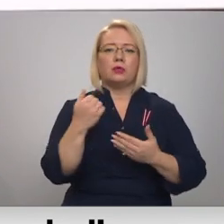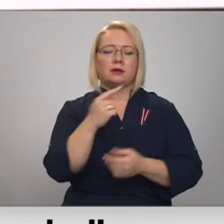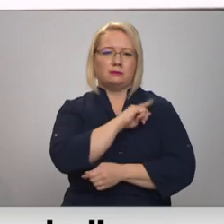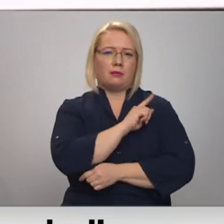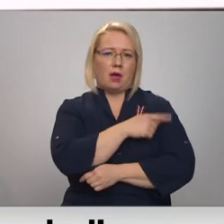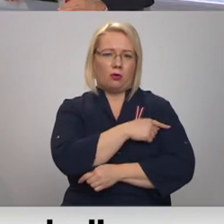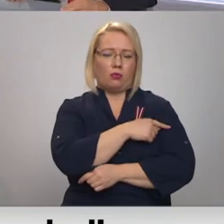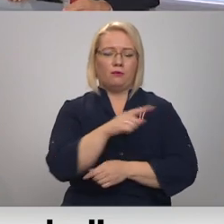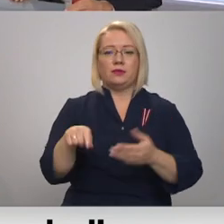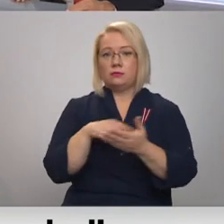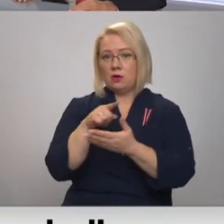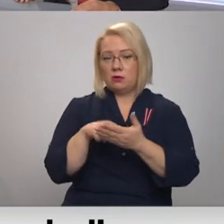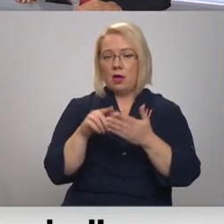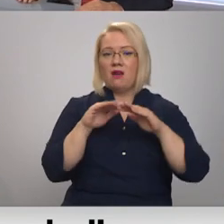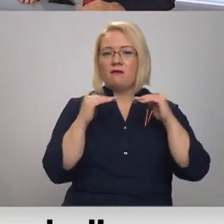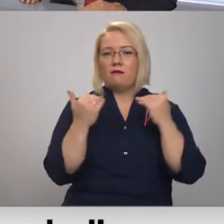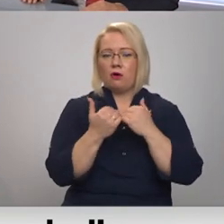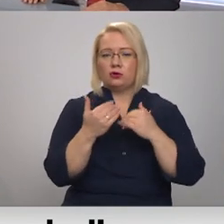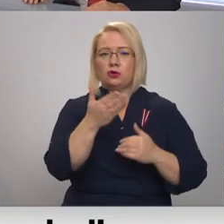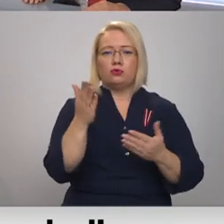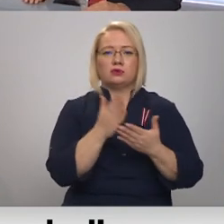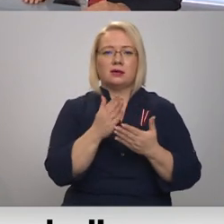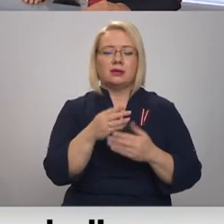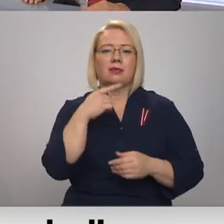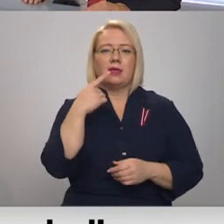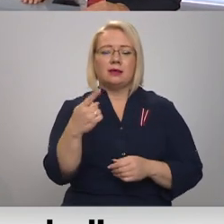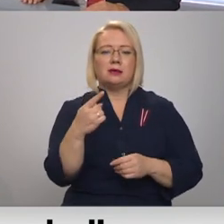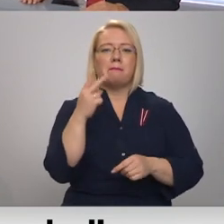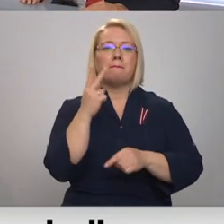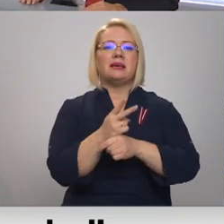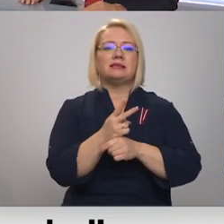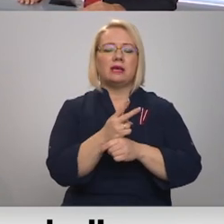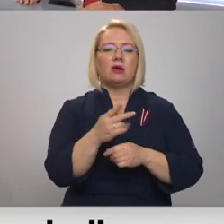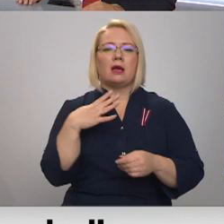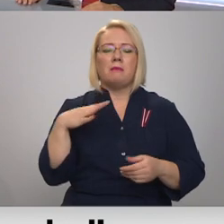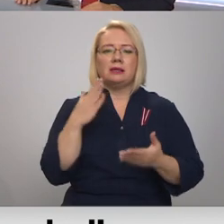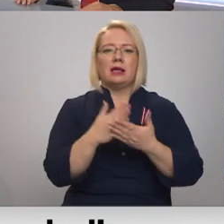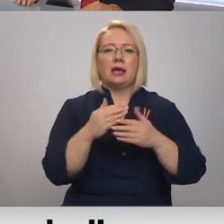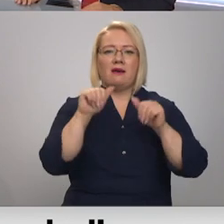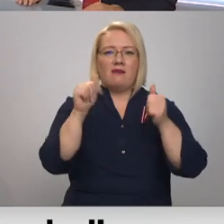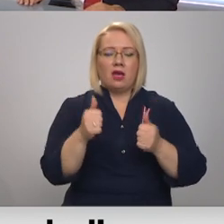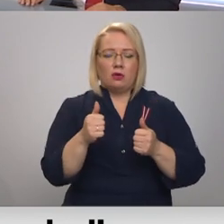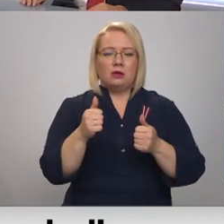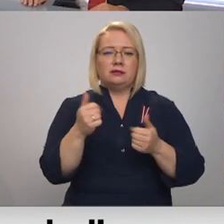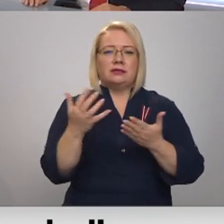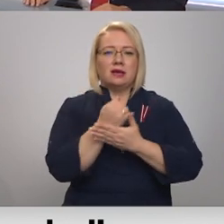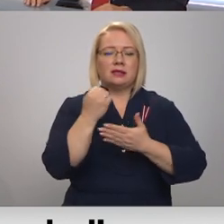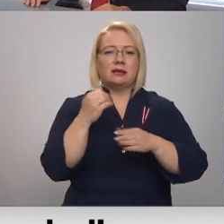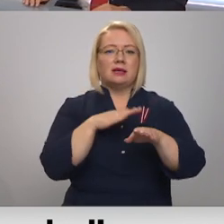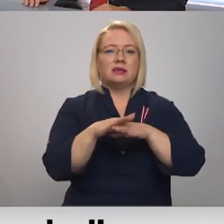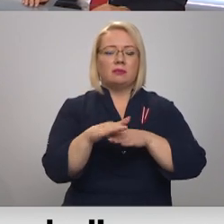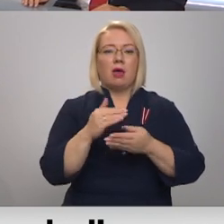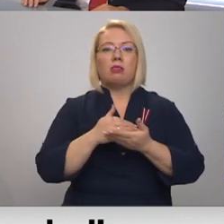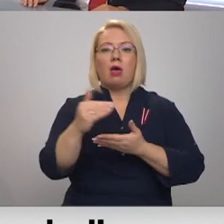Fonds starp citu pašlaiku, kā jūs esat arī pieminējis, misiju, var teikt, kāpēc tik veidots ir sasniedzis, izpildījis. Kas tad tālāk?